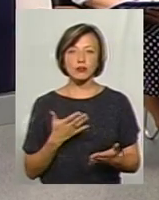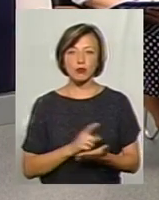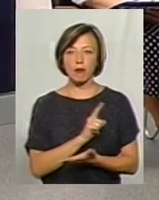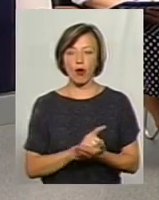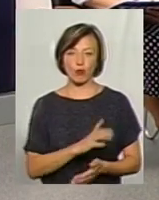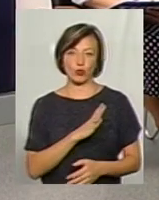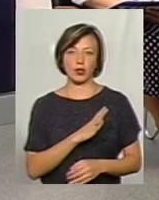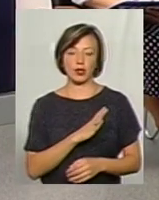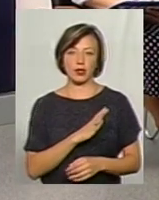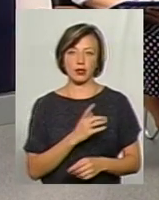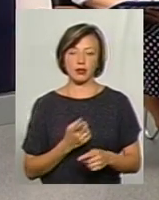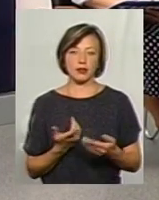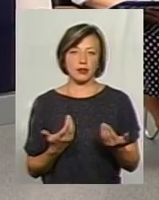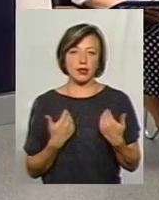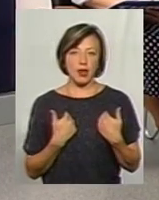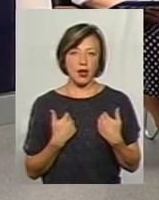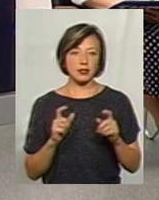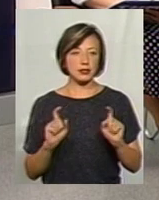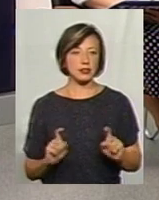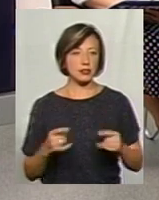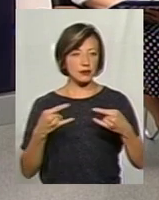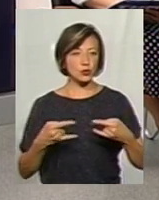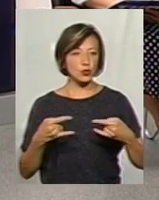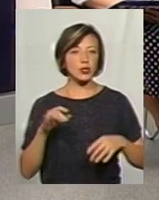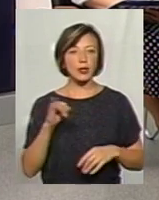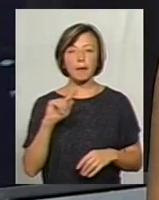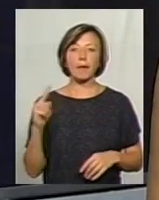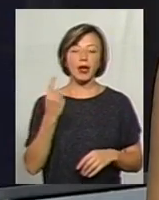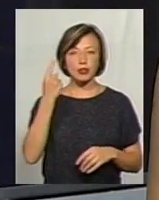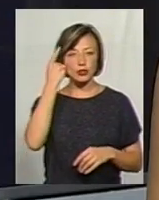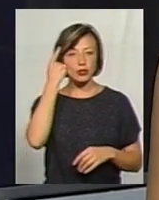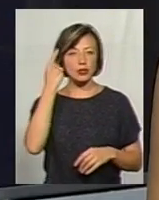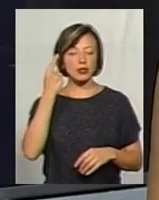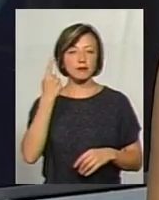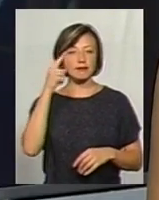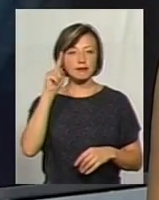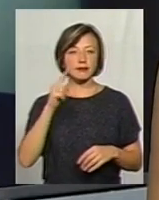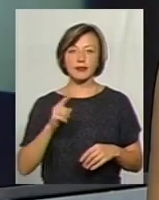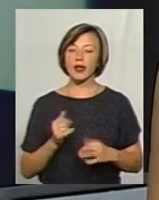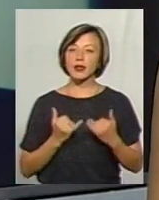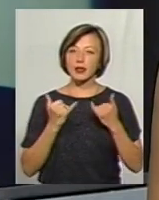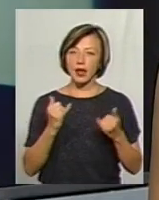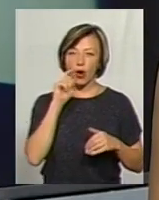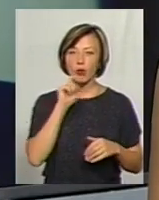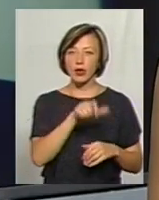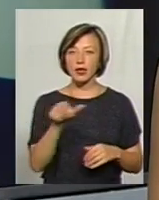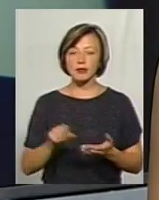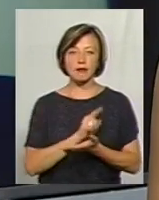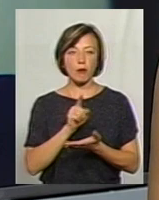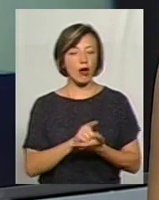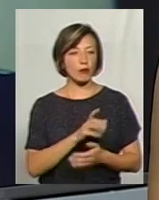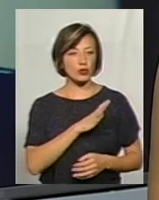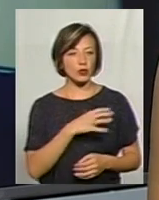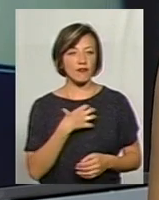мають бути, я тут сиділа в студії і перше, що прийшло в голову, що для українців має бути